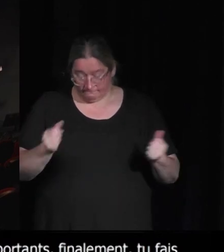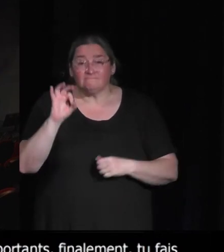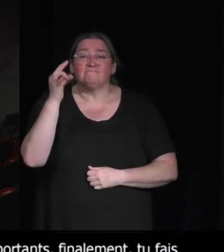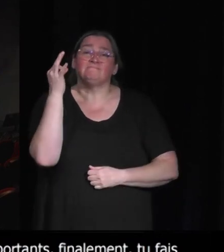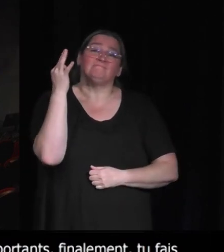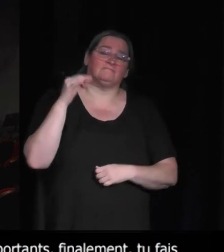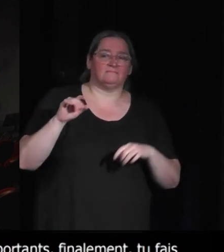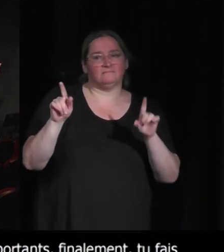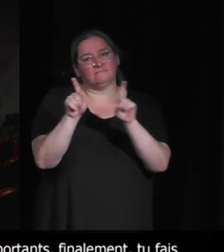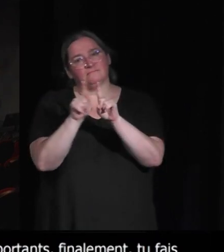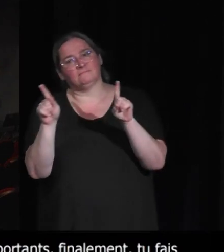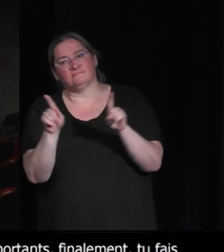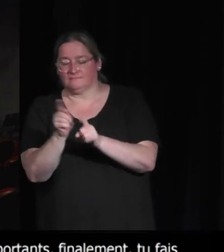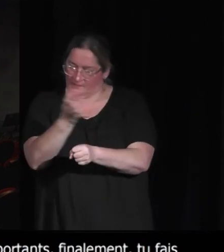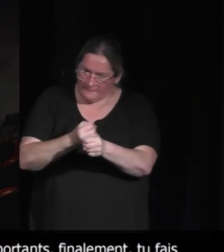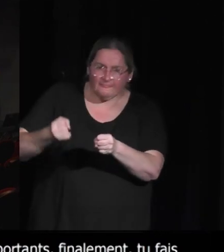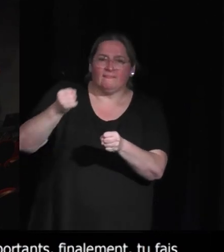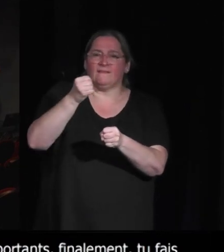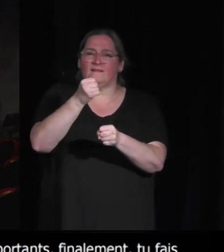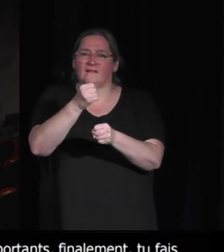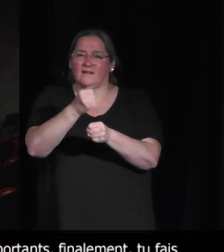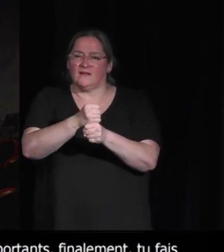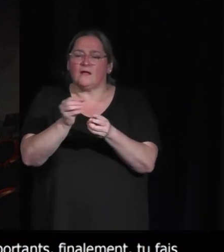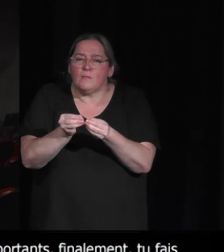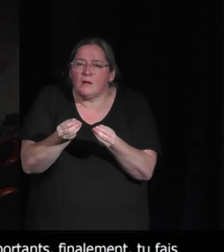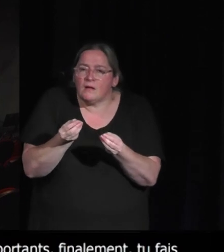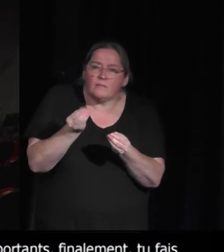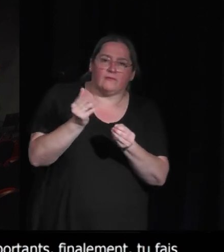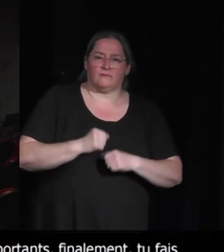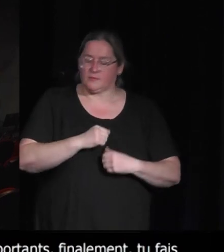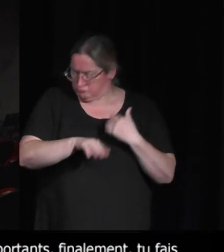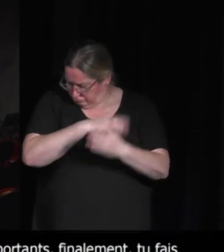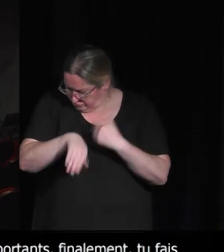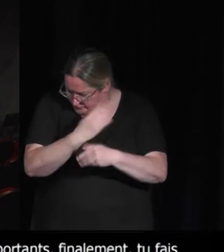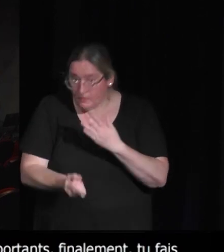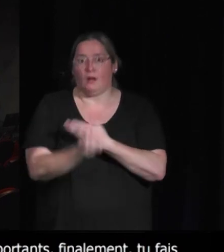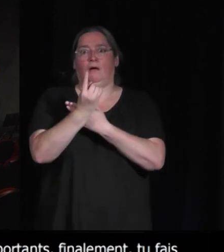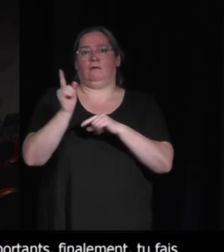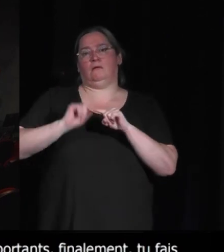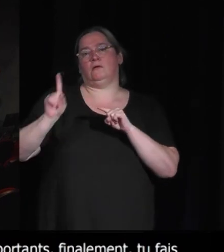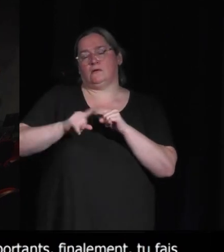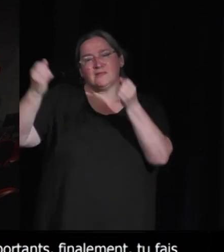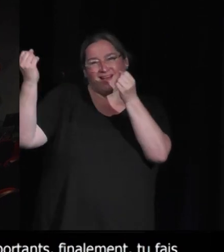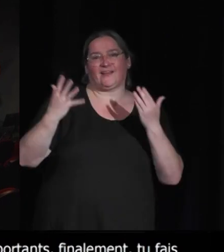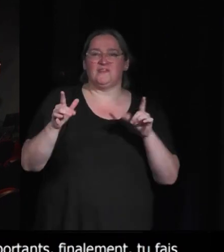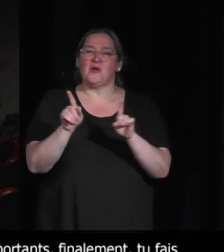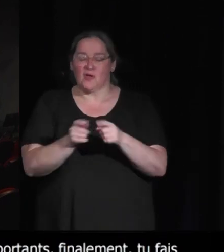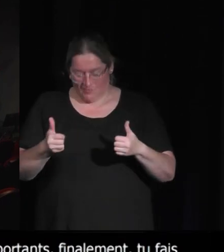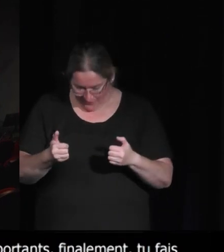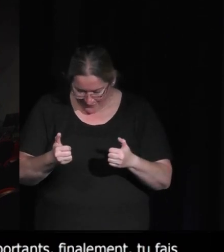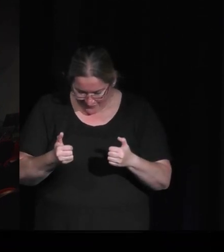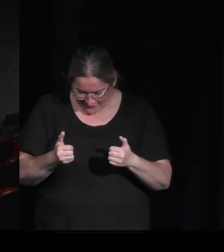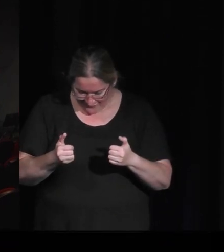distille, en fait. Ça touche directement la sensibilité